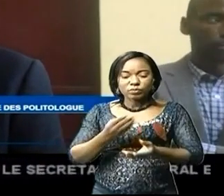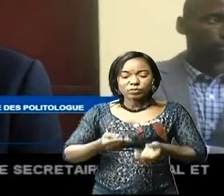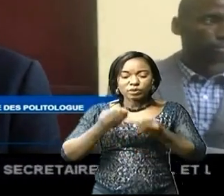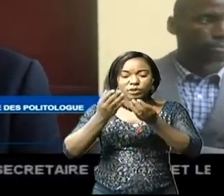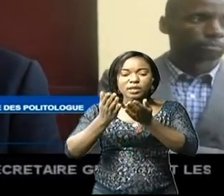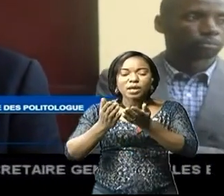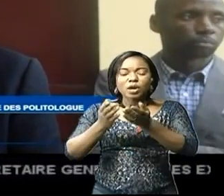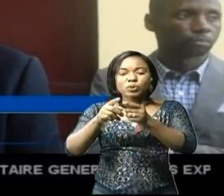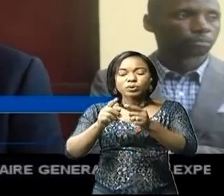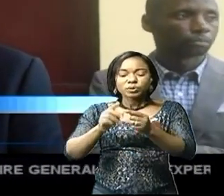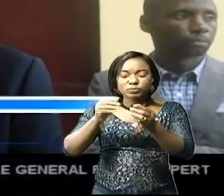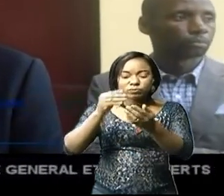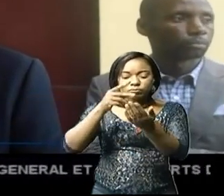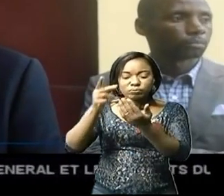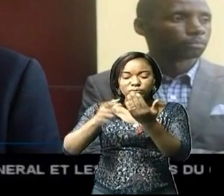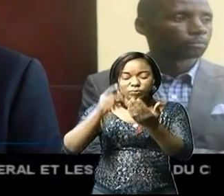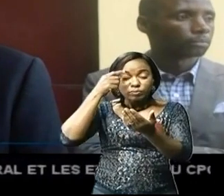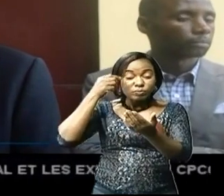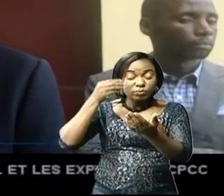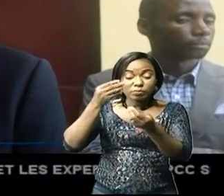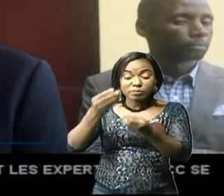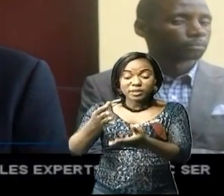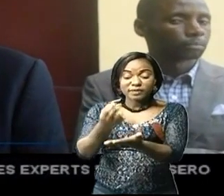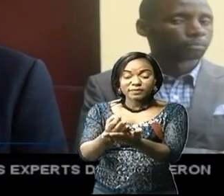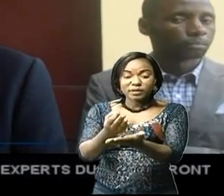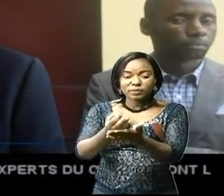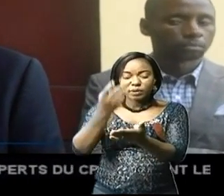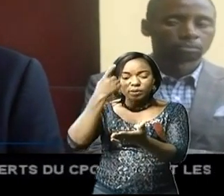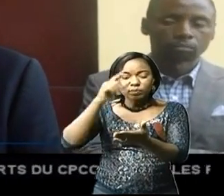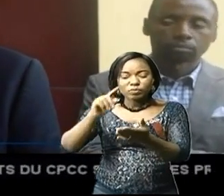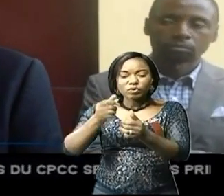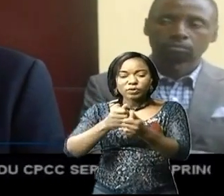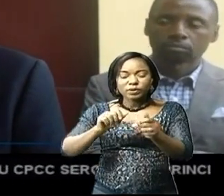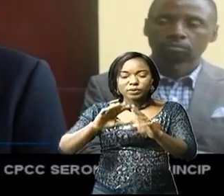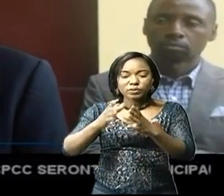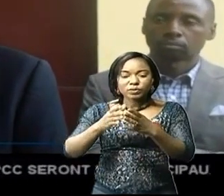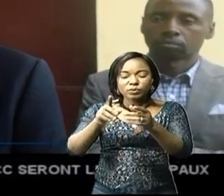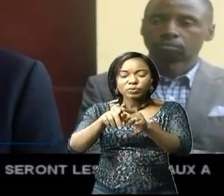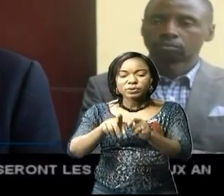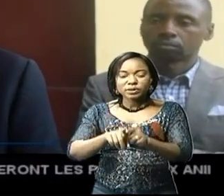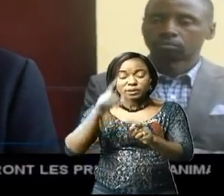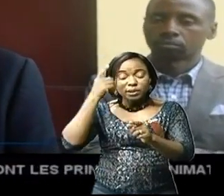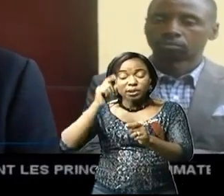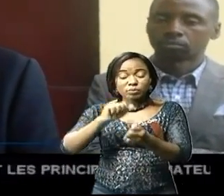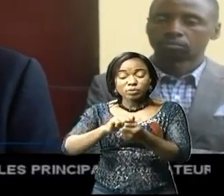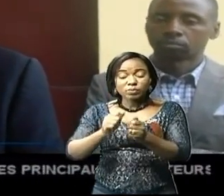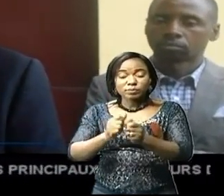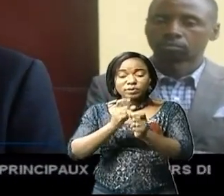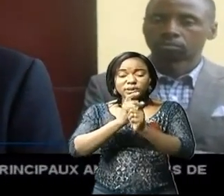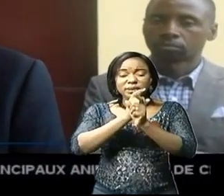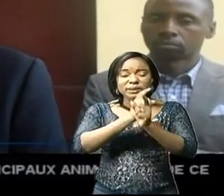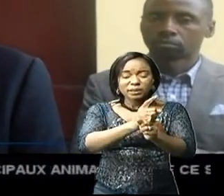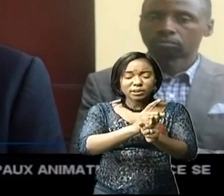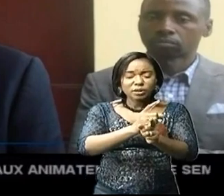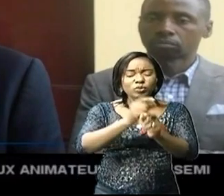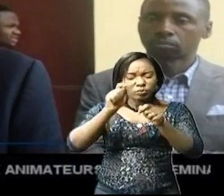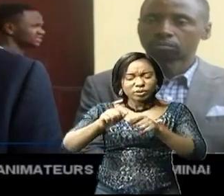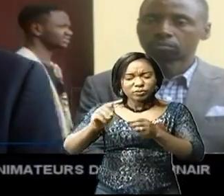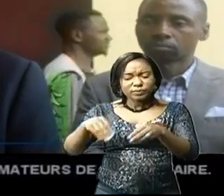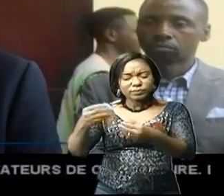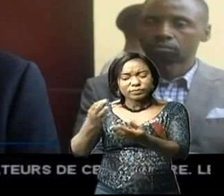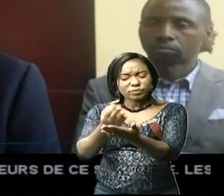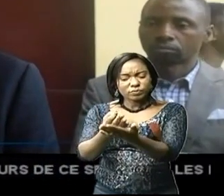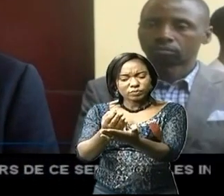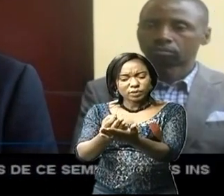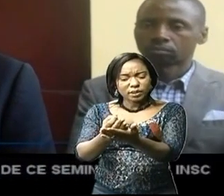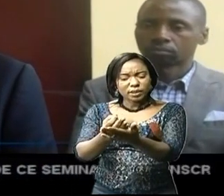soit mis sur le programme en termes de financement. C'est le moment pour nos élus de prouver que la problématique sécuritaire est une grande priorité en mobilisant les moyens et les ressources nécessaires, d'abord